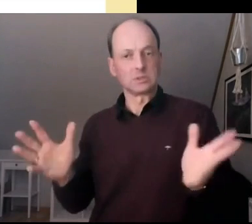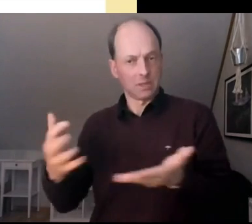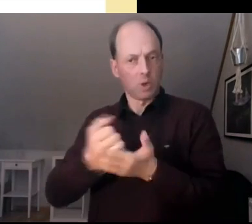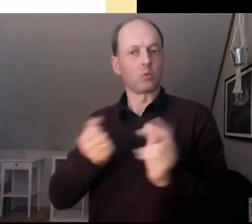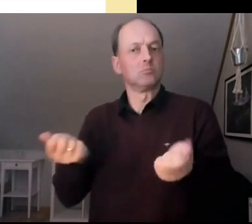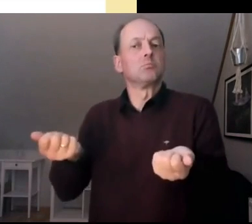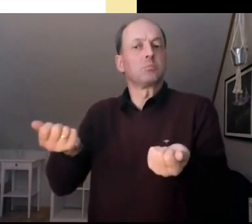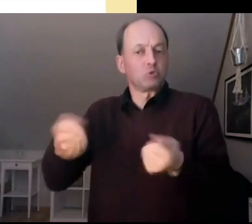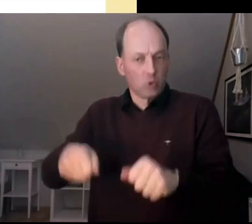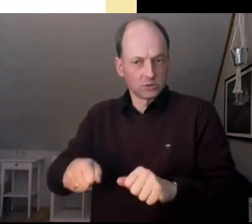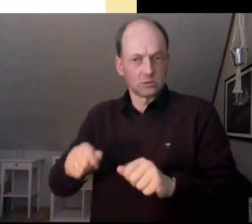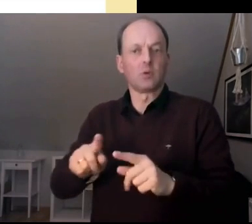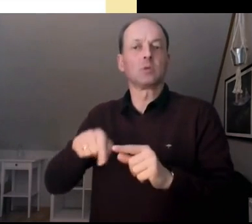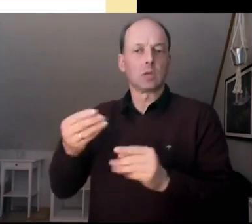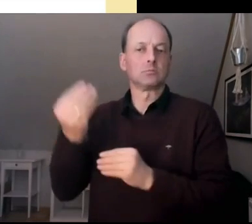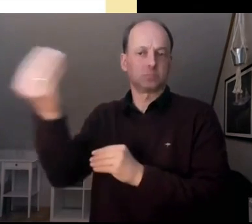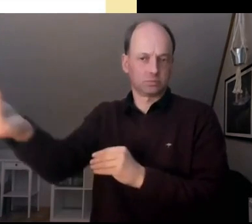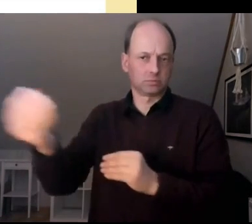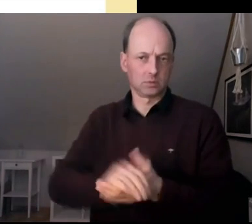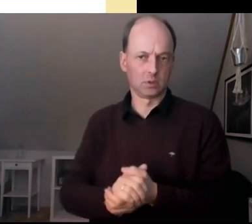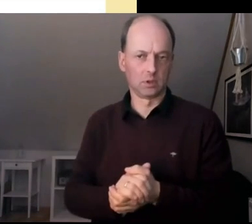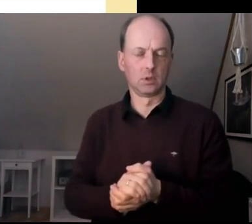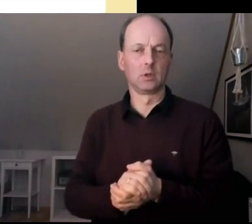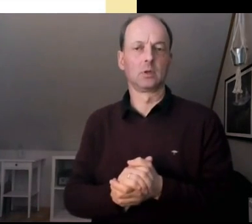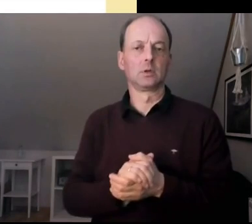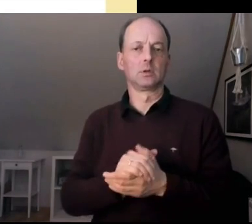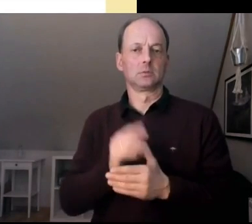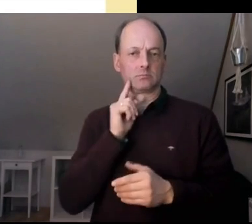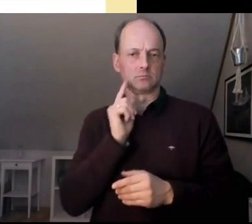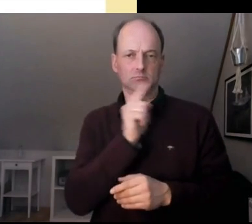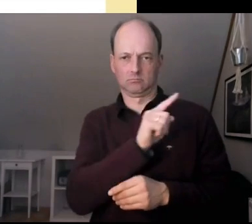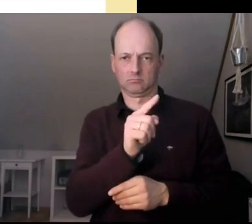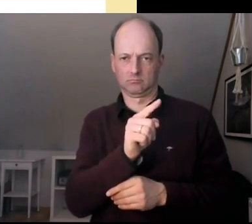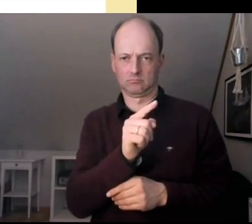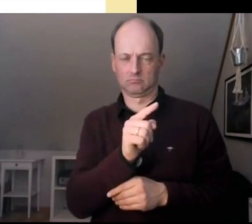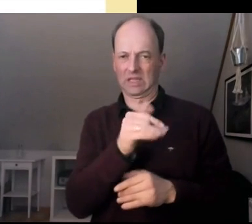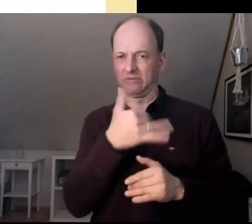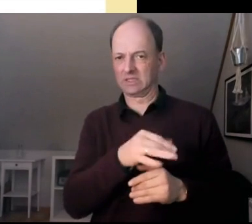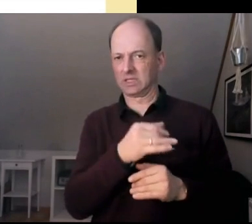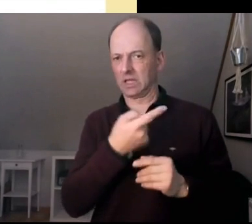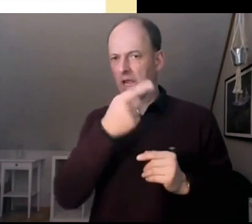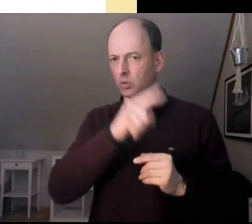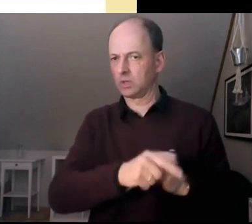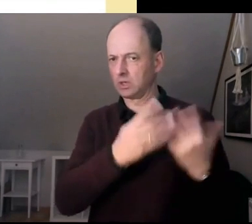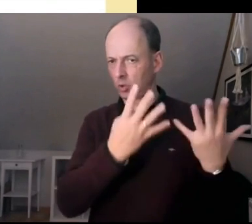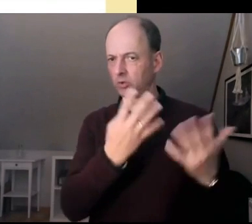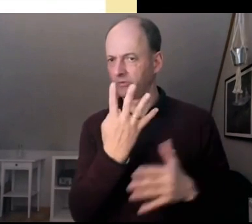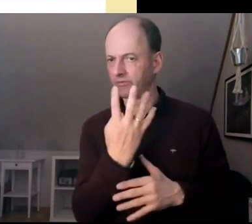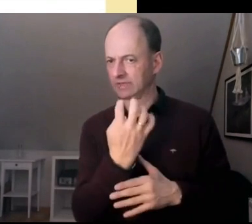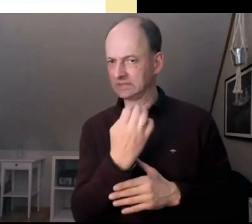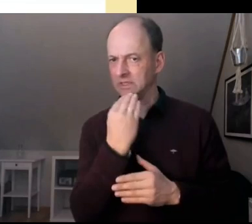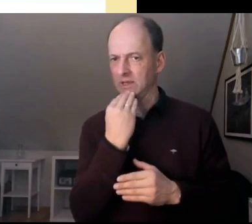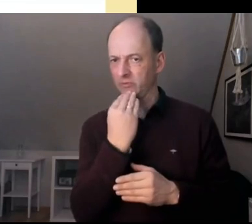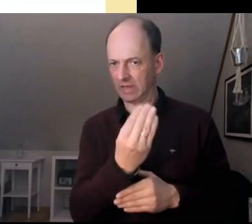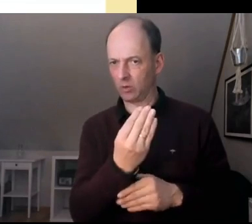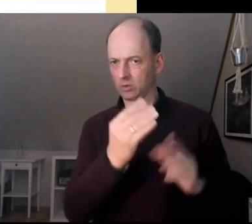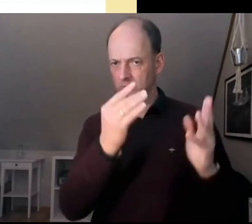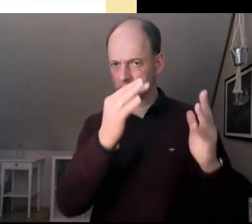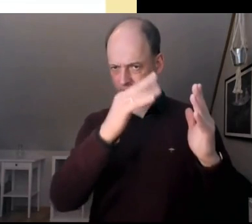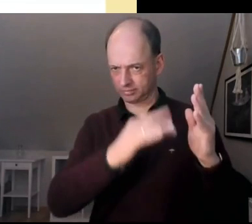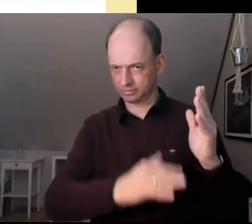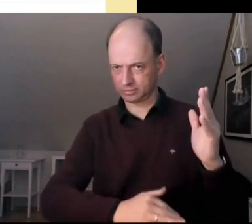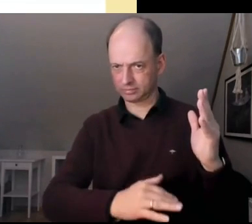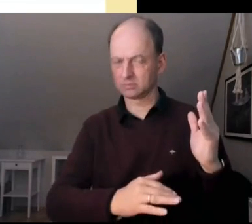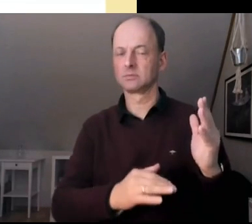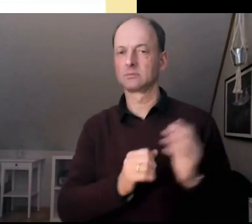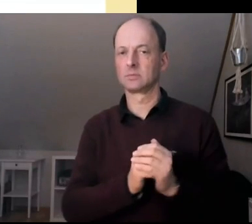Bürger eben so entschieden. glaube, das waren 149 Empfehlungen insgesamt und davon sollten, glaube ich,